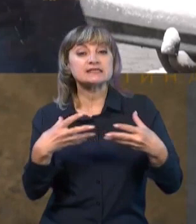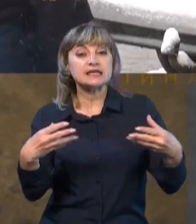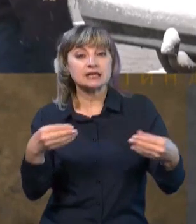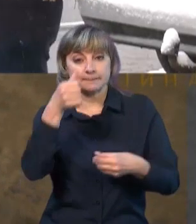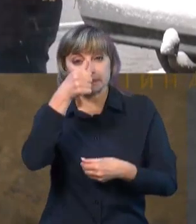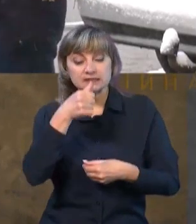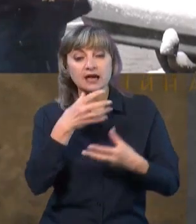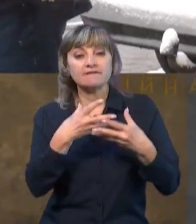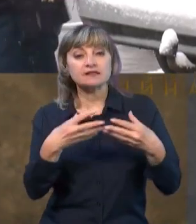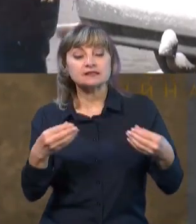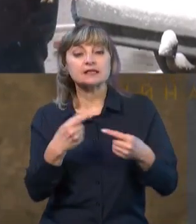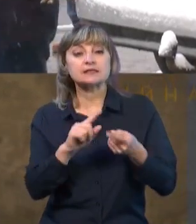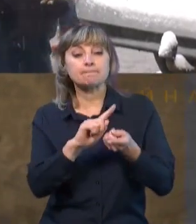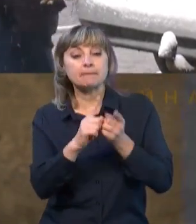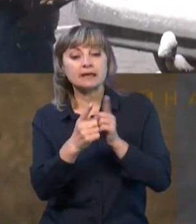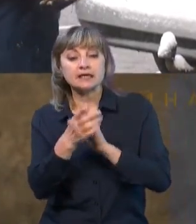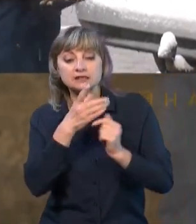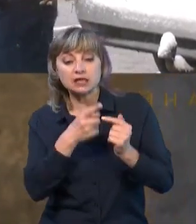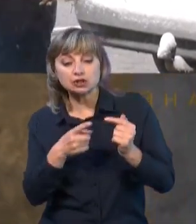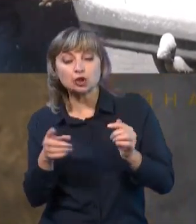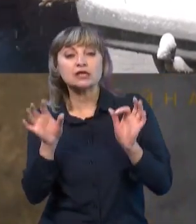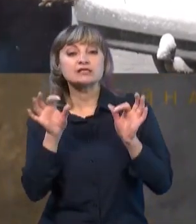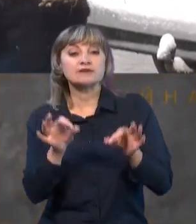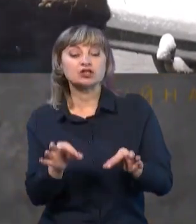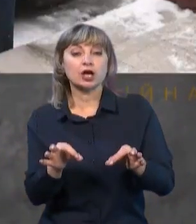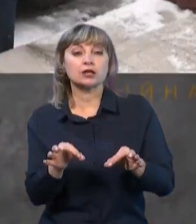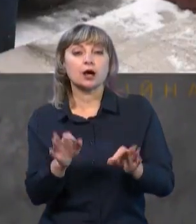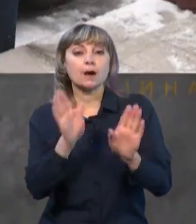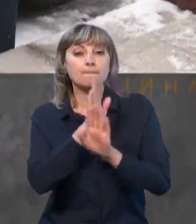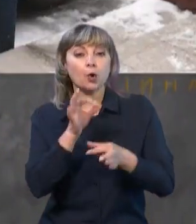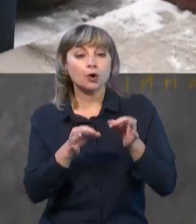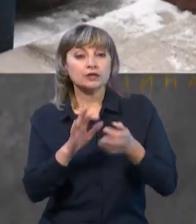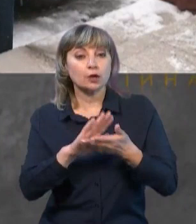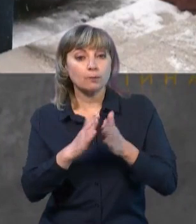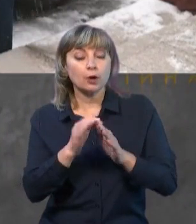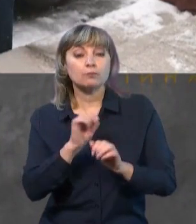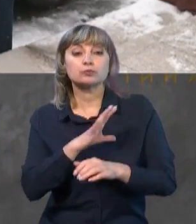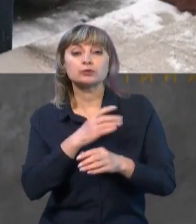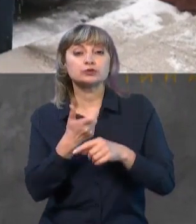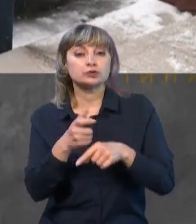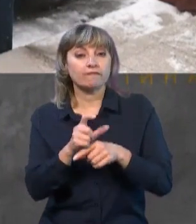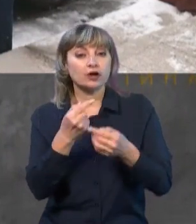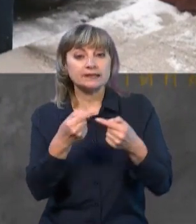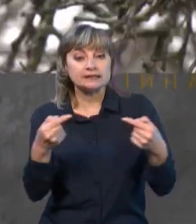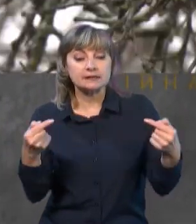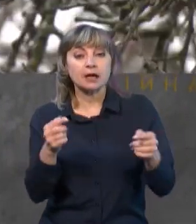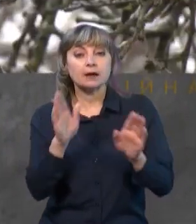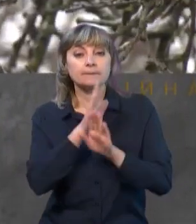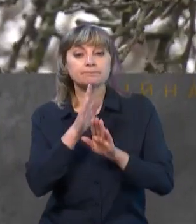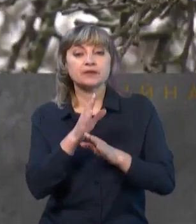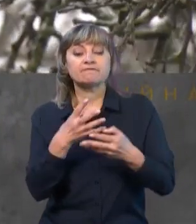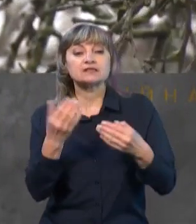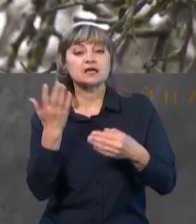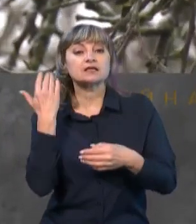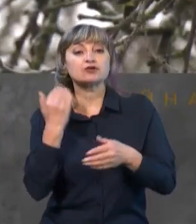місяць, весна – це перехідний сезон, і, звичайно, погодні умови можуть бути доволі різними. Метеорологічна осна вже